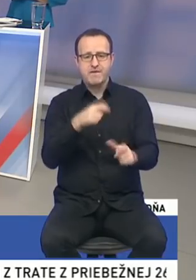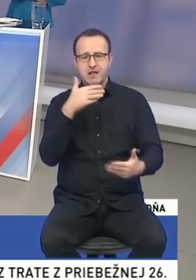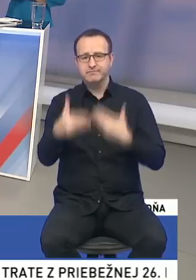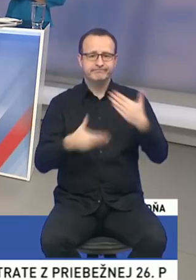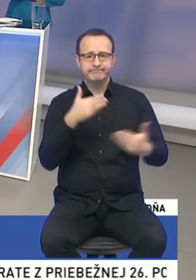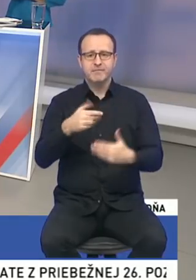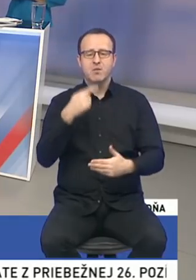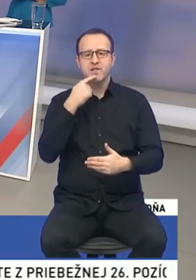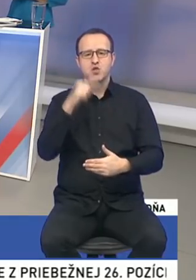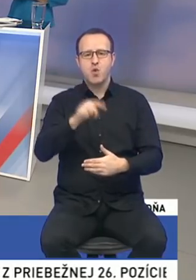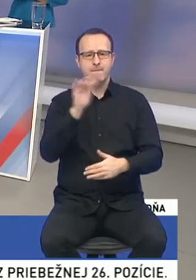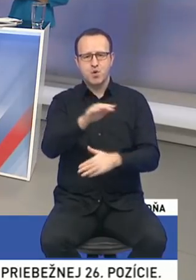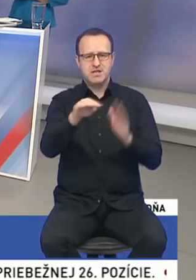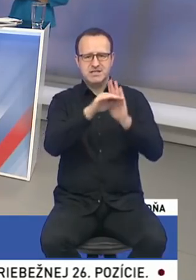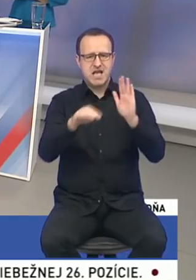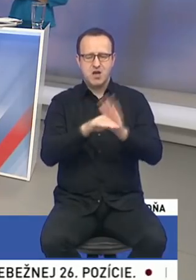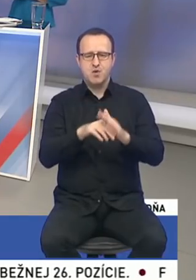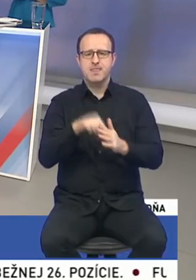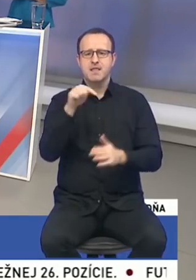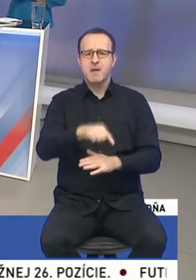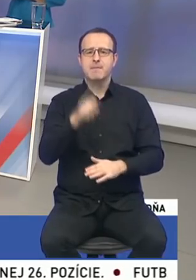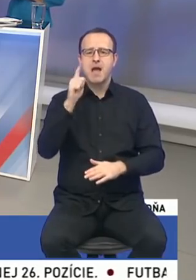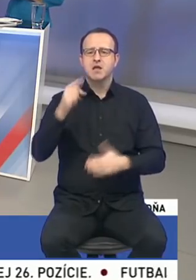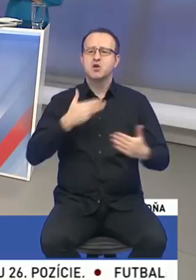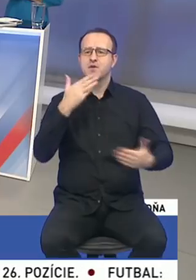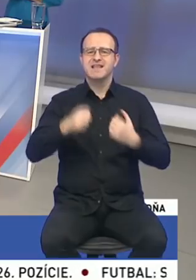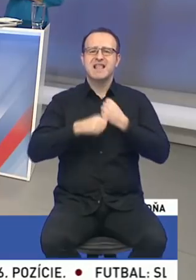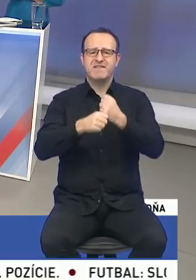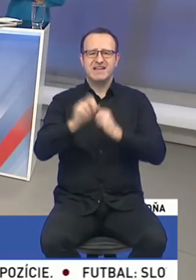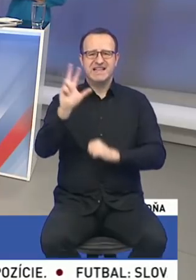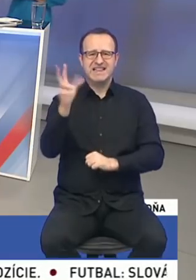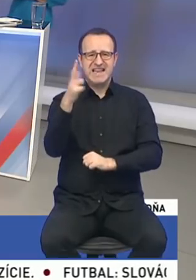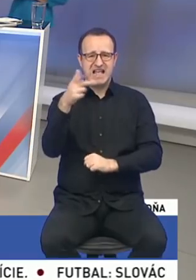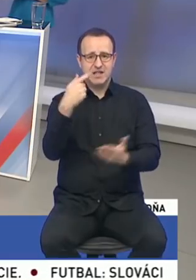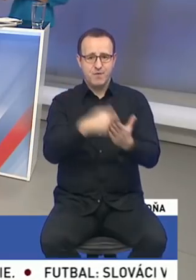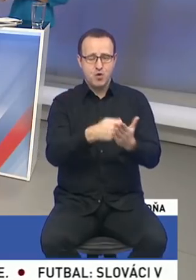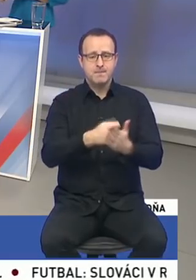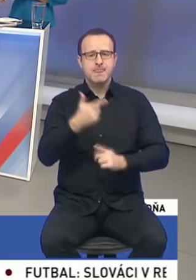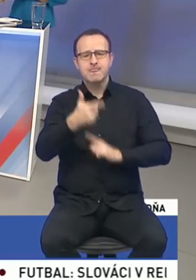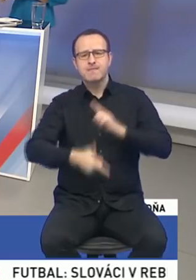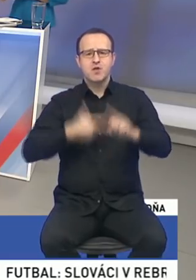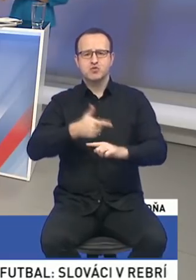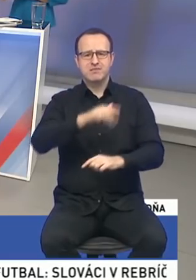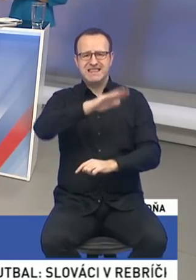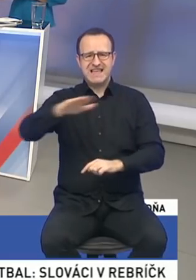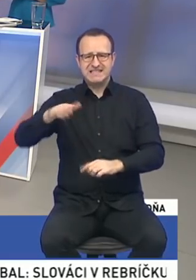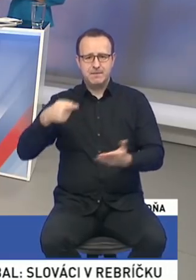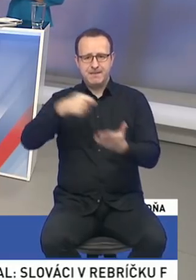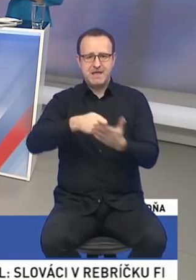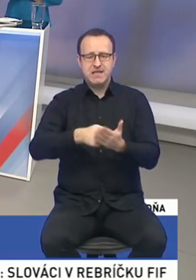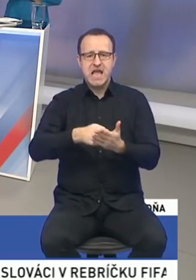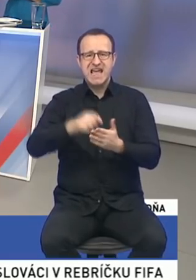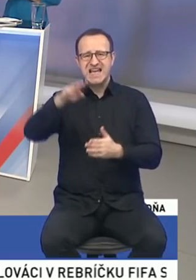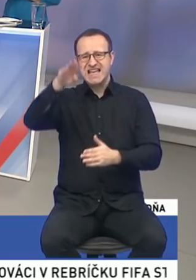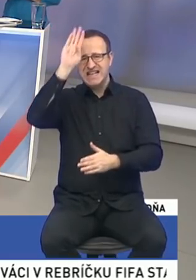nezákonným spôsobom. Majú sa tam prerokovať návrh na 13. dôchodok, dvojnásobný prídavok na deti, istambulsky